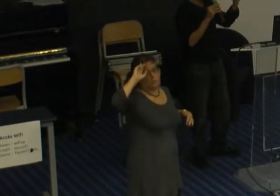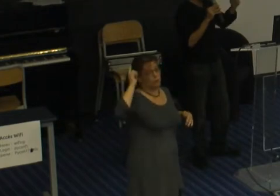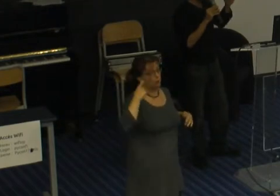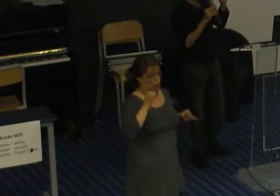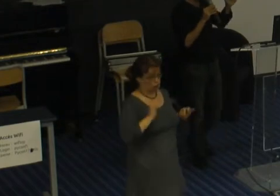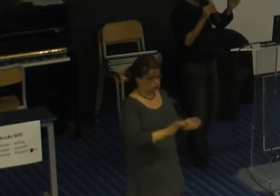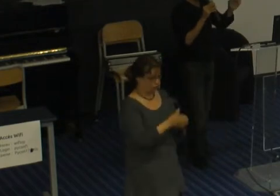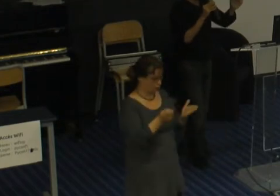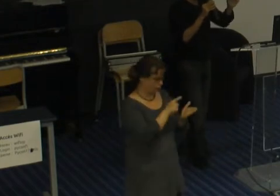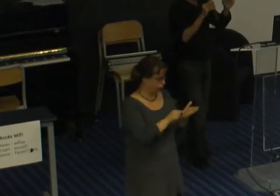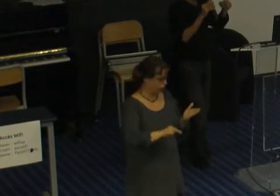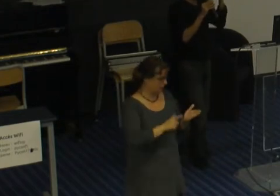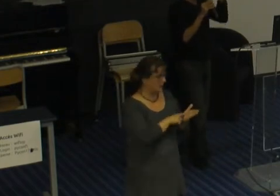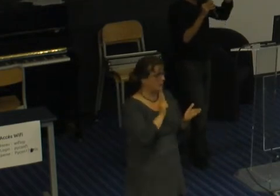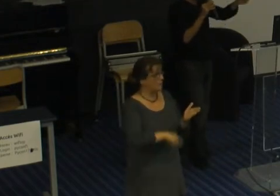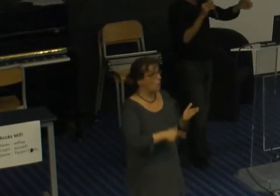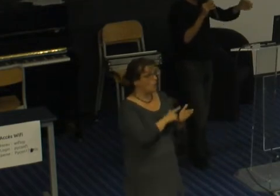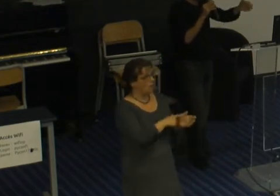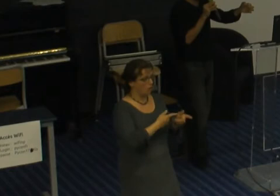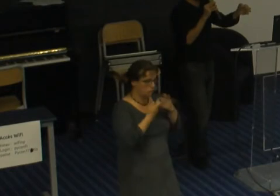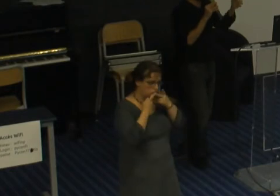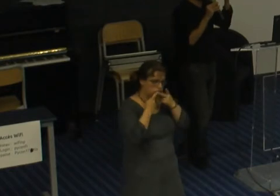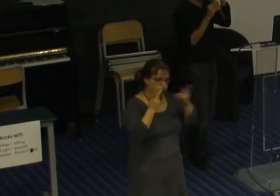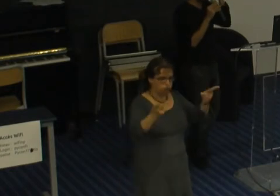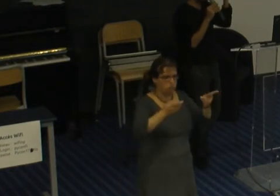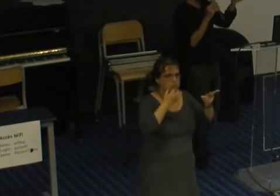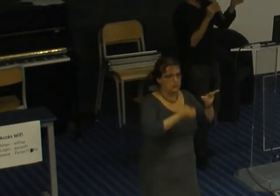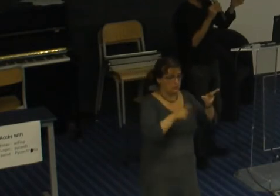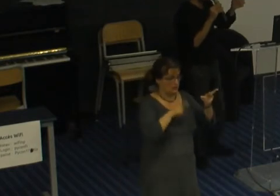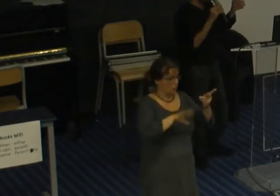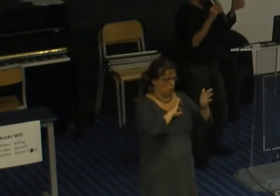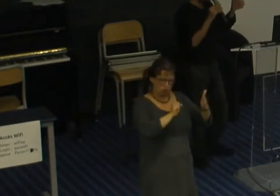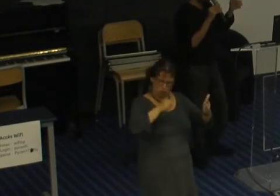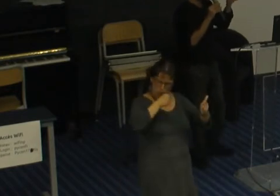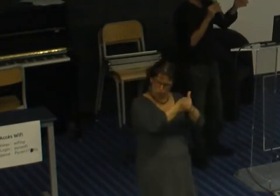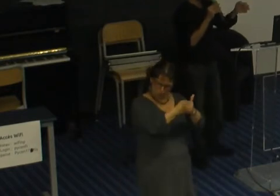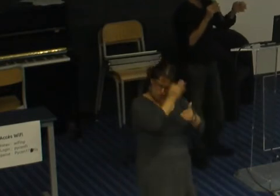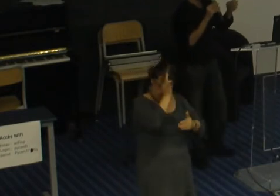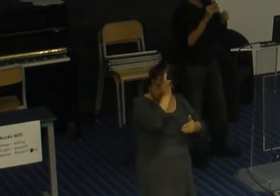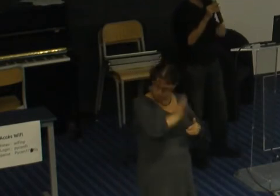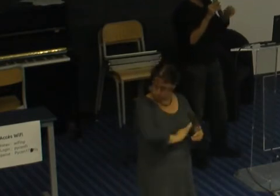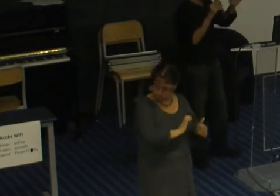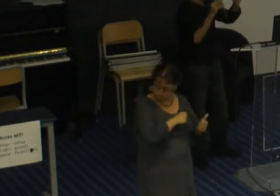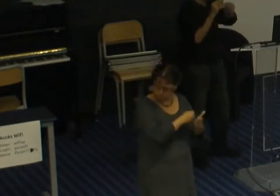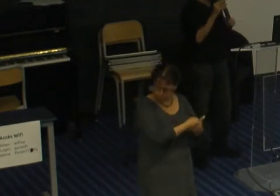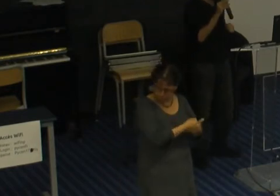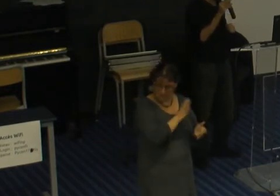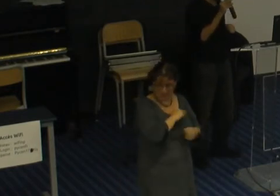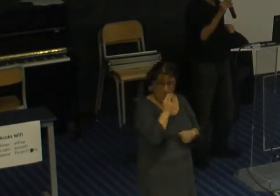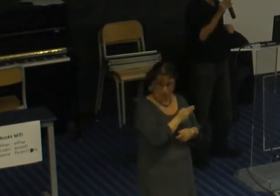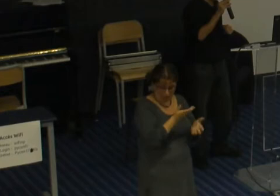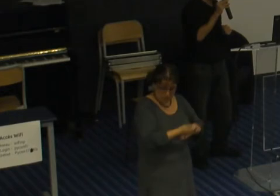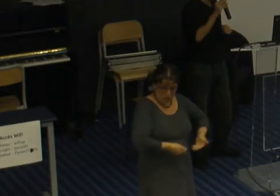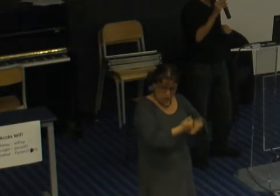qu nous donne pousser l'affirmation au-delà de ses frontières naturelles en interprétant de manière la plus générale possible je vais vous donner un exemple